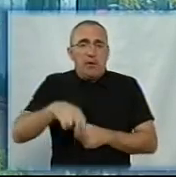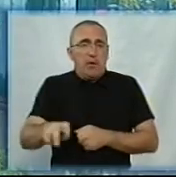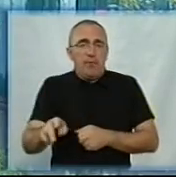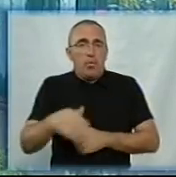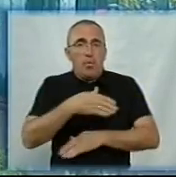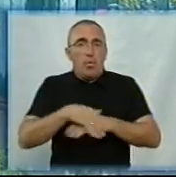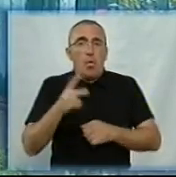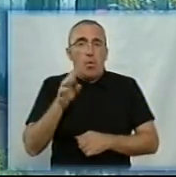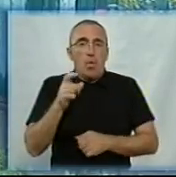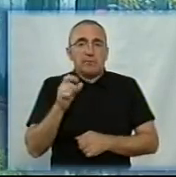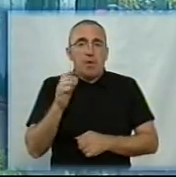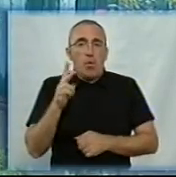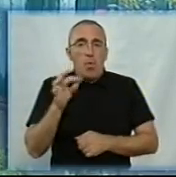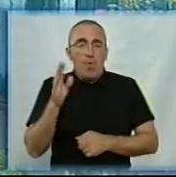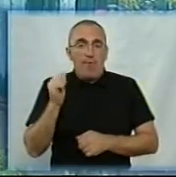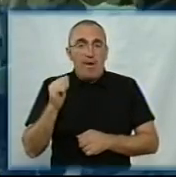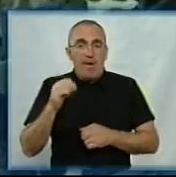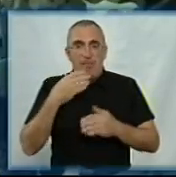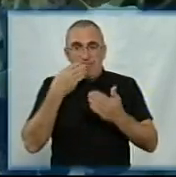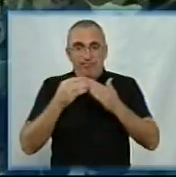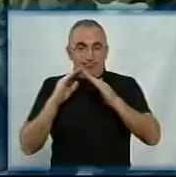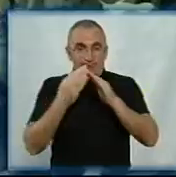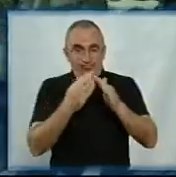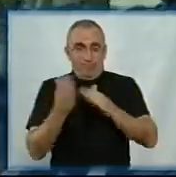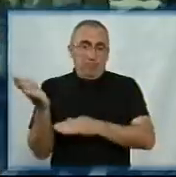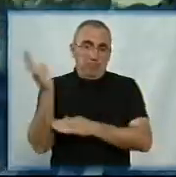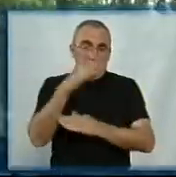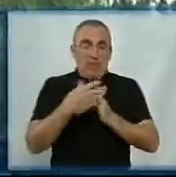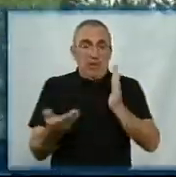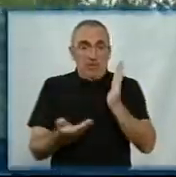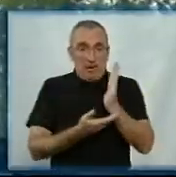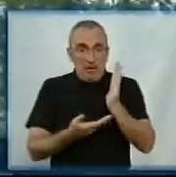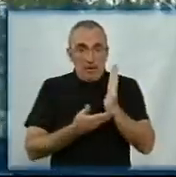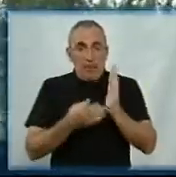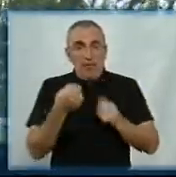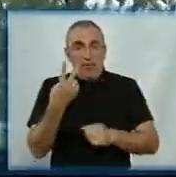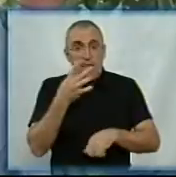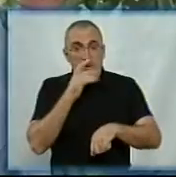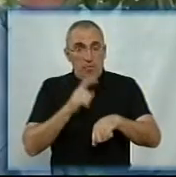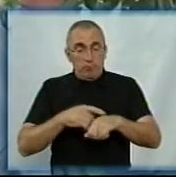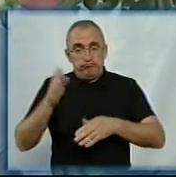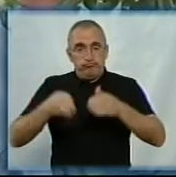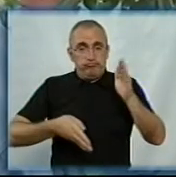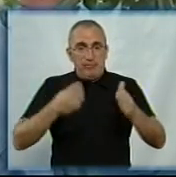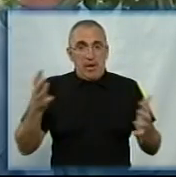Це вулиця Козакова. Тут на приватний будинок впало дерево. На момент зйомки о 12-й годині працювали рятувальники.